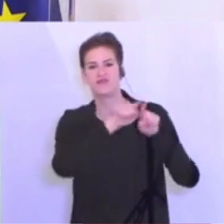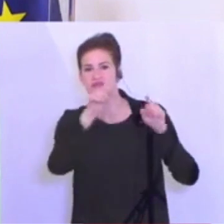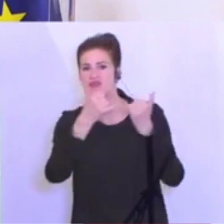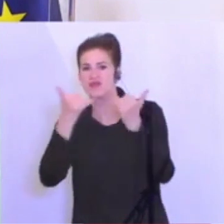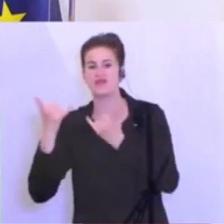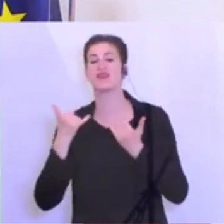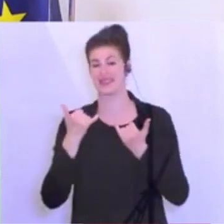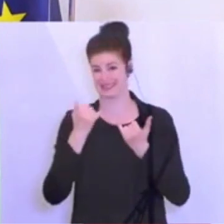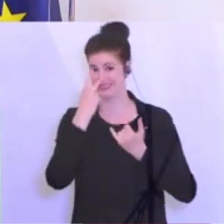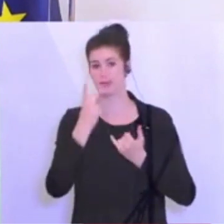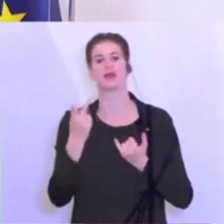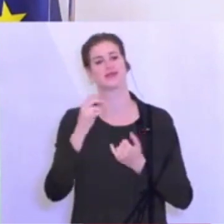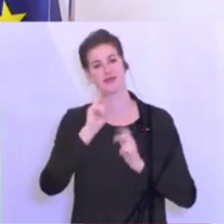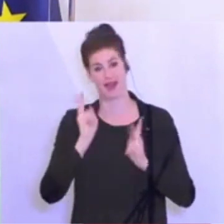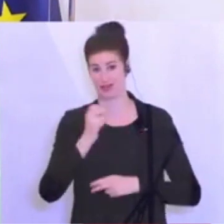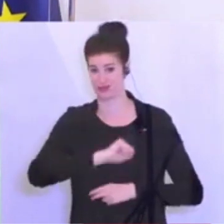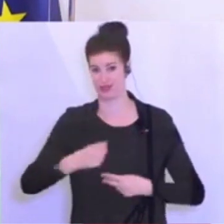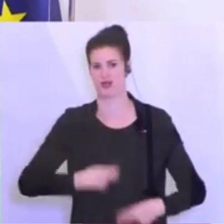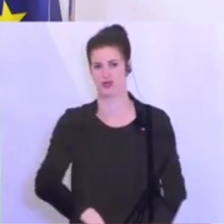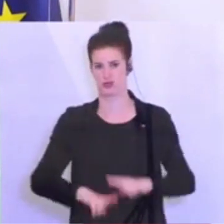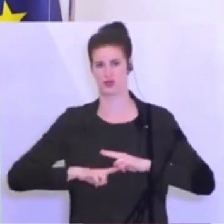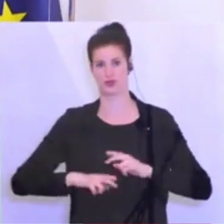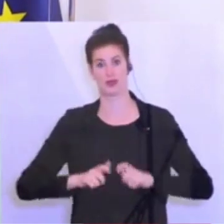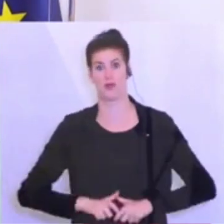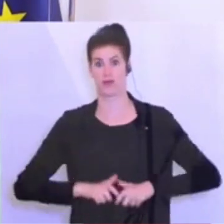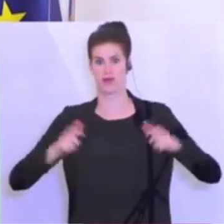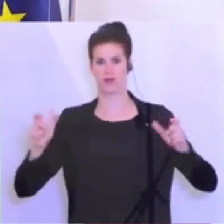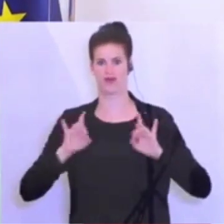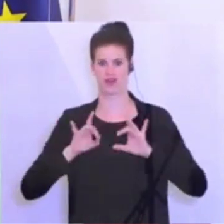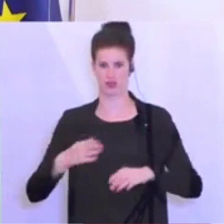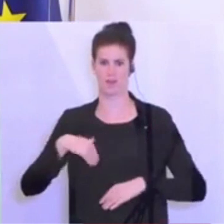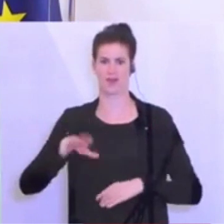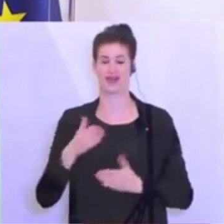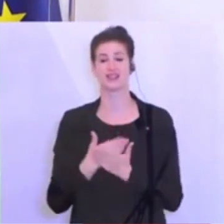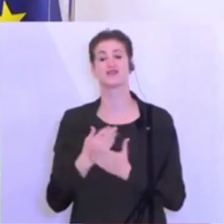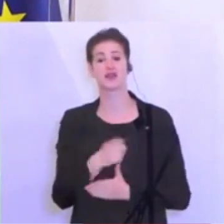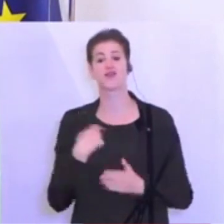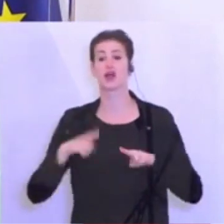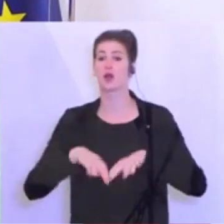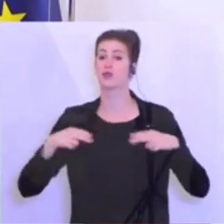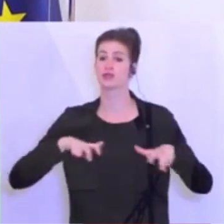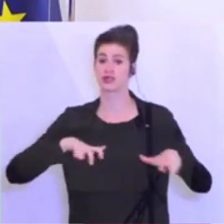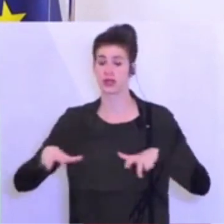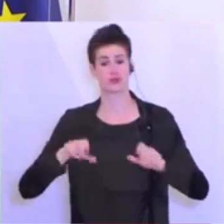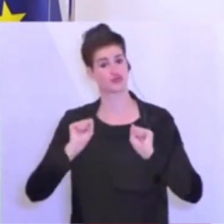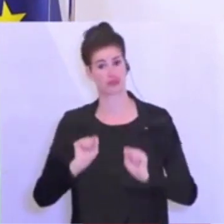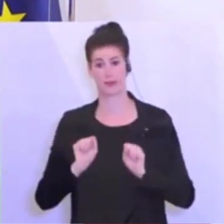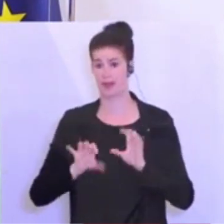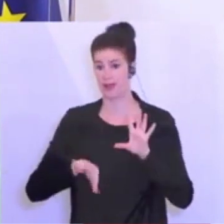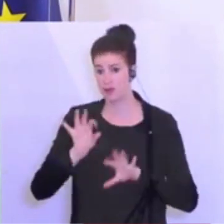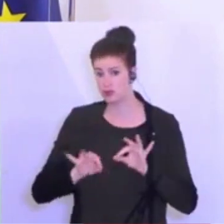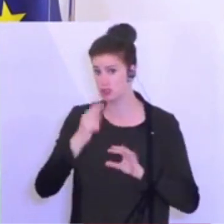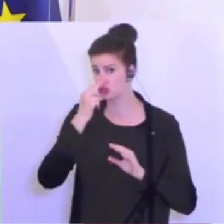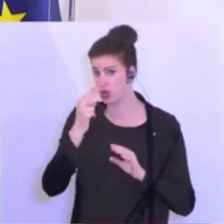einem Anstieg kommen kann. Und daher werden wir als Bundesregierung auch stetig die Maßnahmen anpassen müssen.